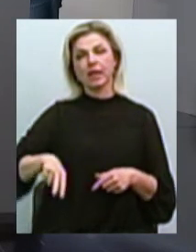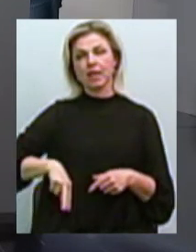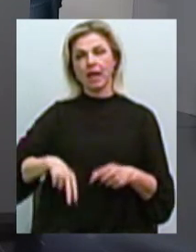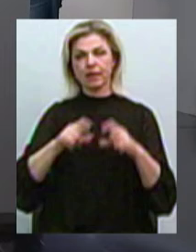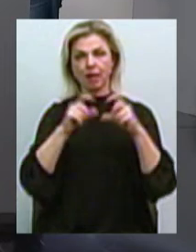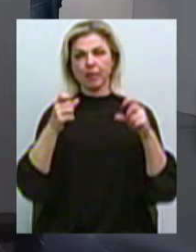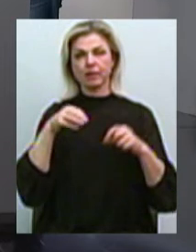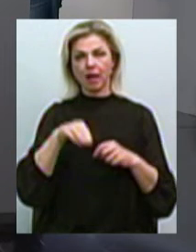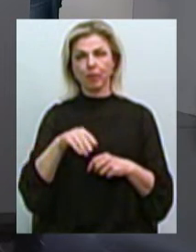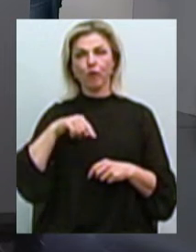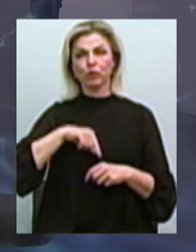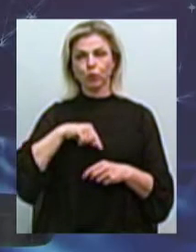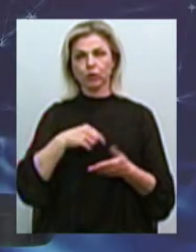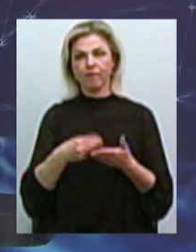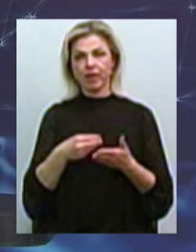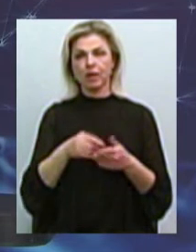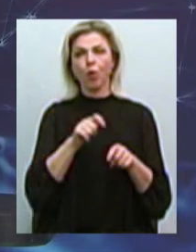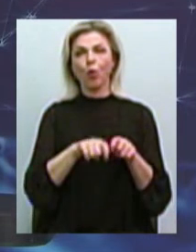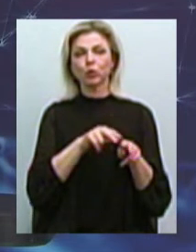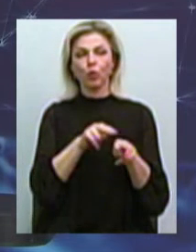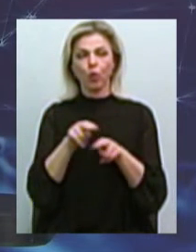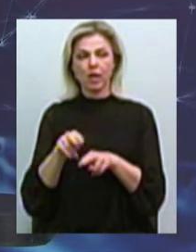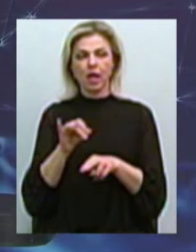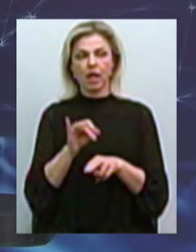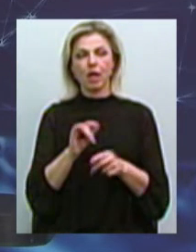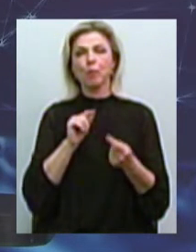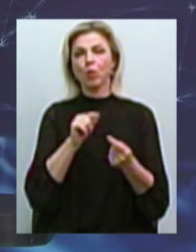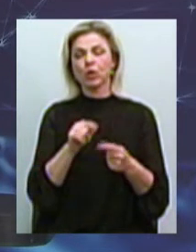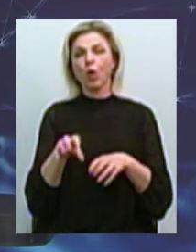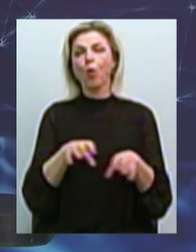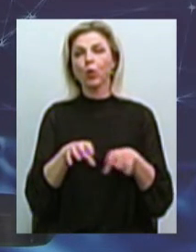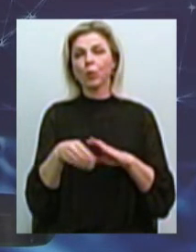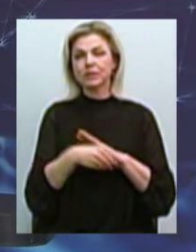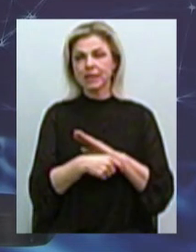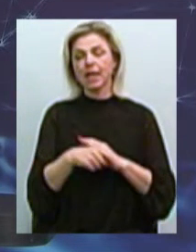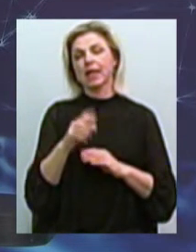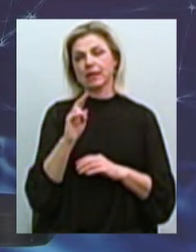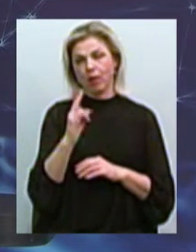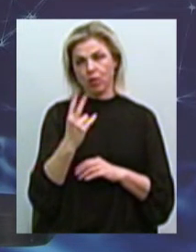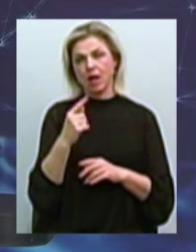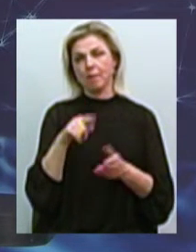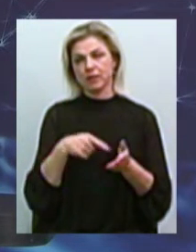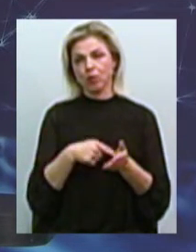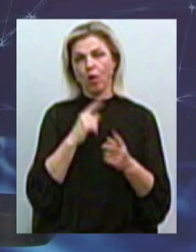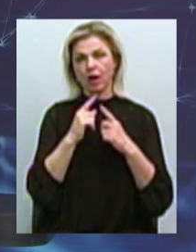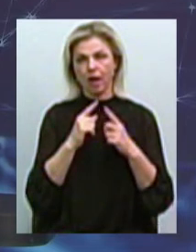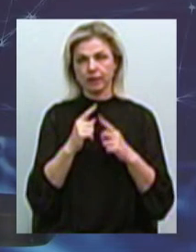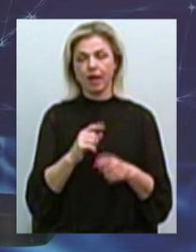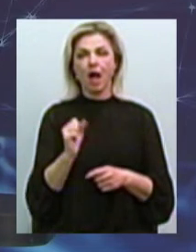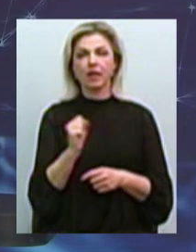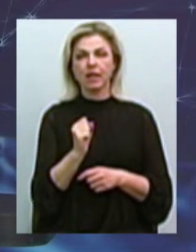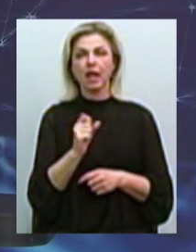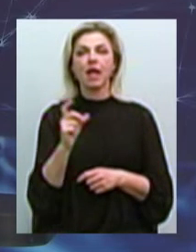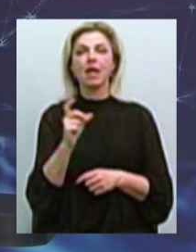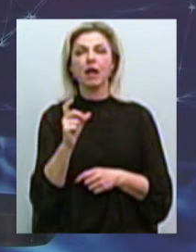Департаменту внутрішнього фінансового контролю, нагляду та протидії корупції Миколаївської міської ради Андрій Єрмолаїв. Андрія, я